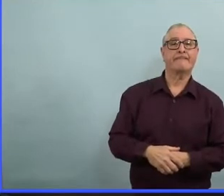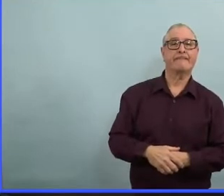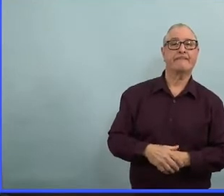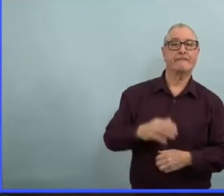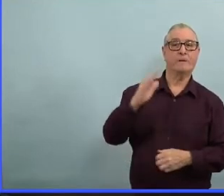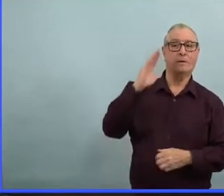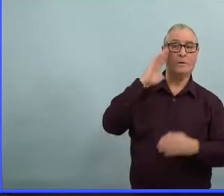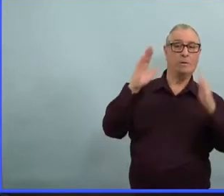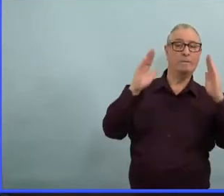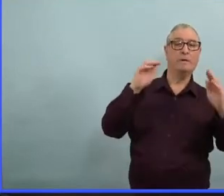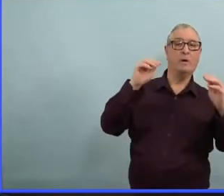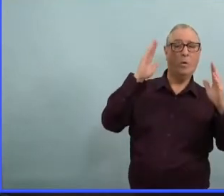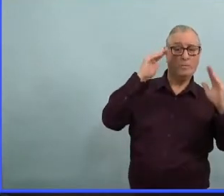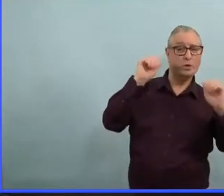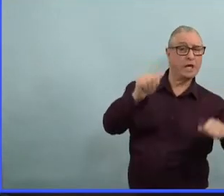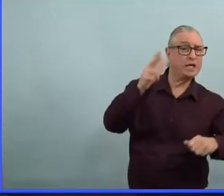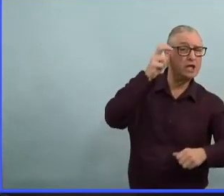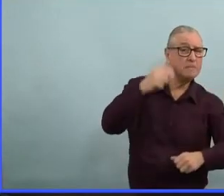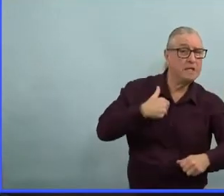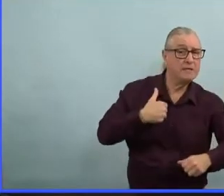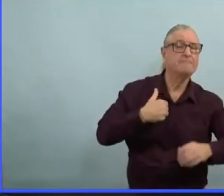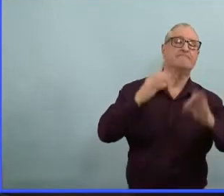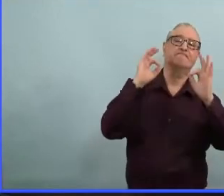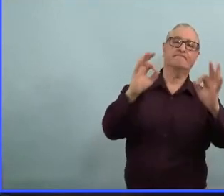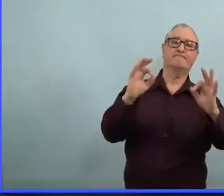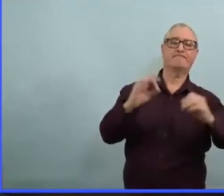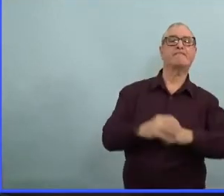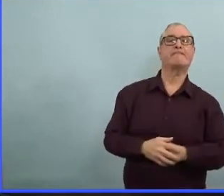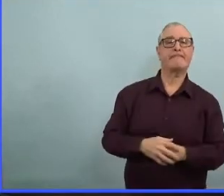Docteur Roussin, Steve a déjà posé la question.